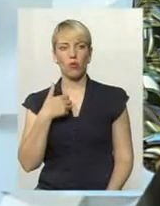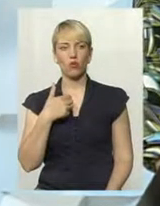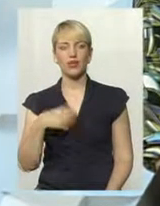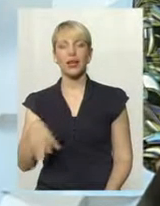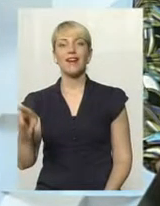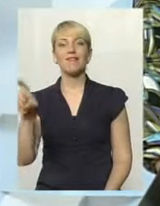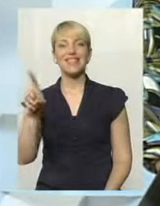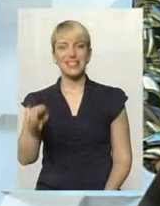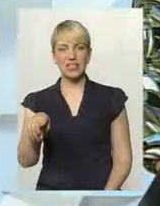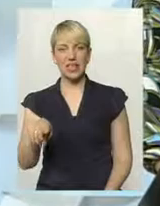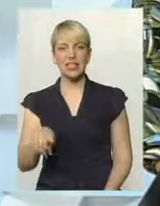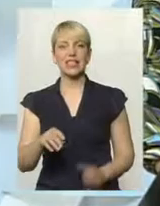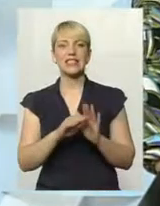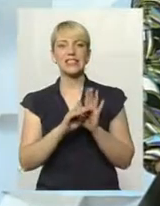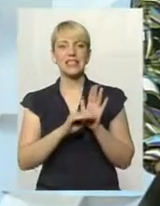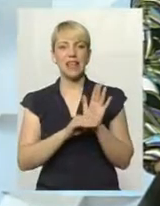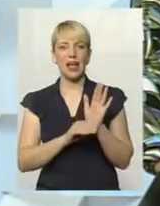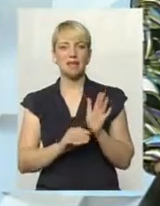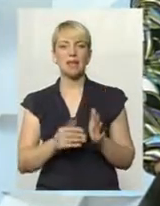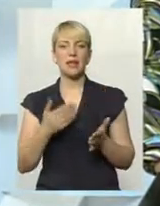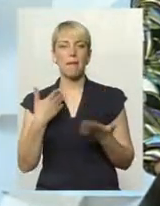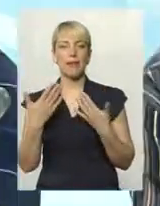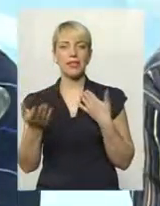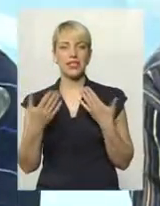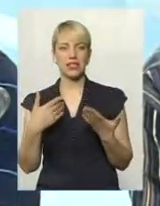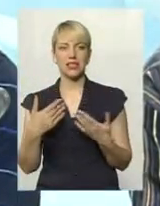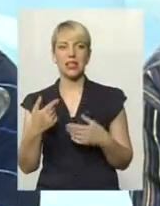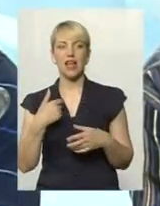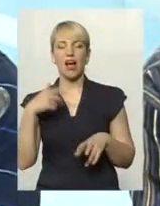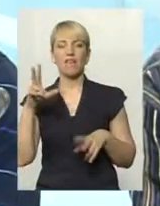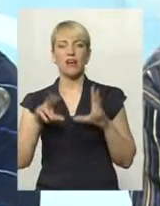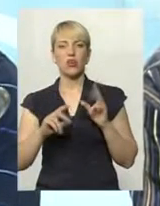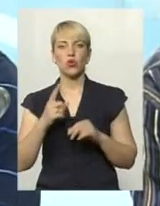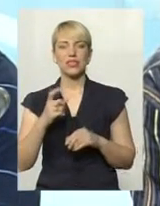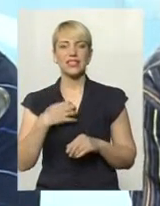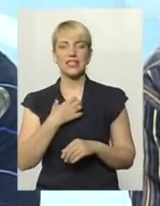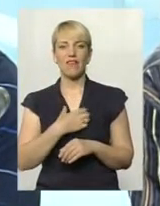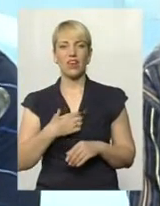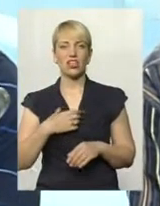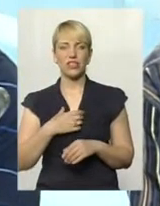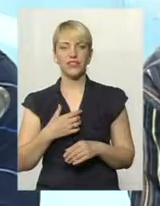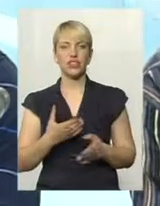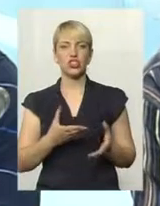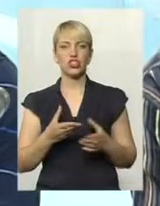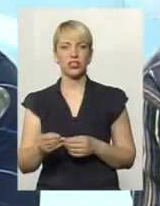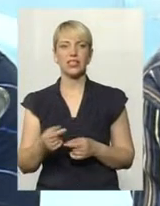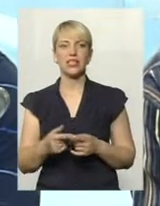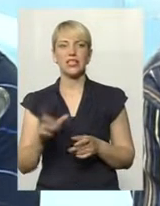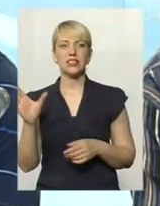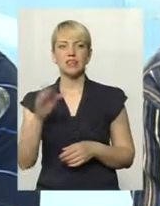все-таки системний підхід, я вважаю, один з найважливіших чинників. За всі роки